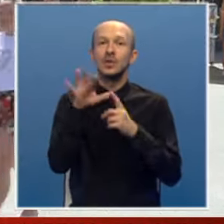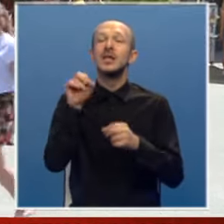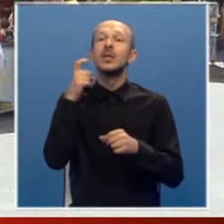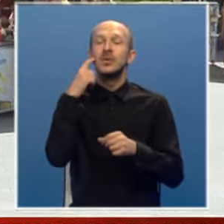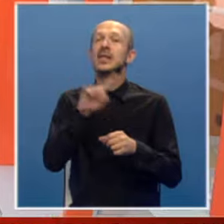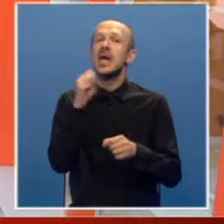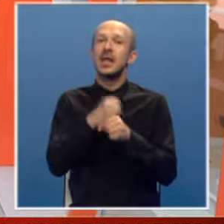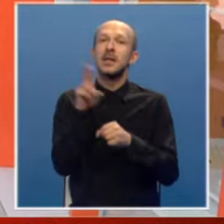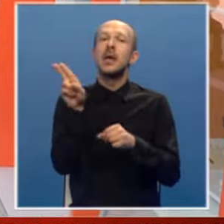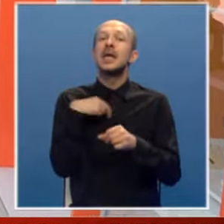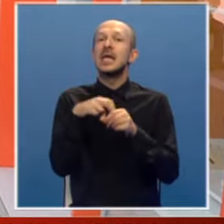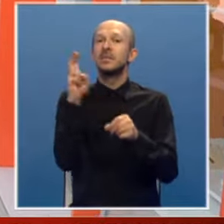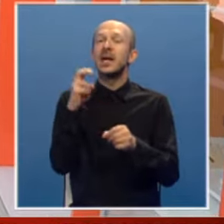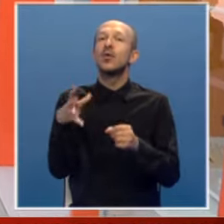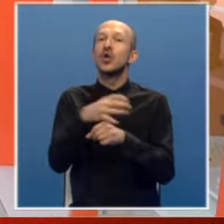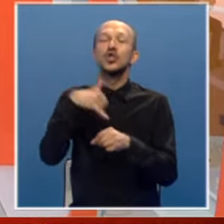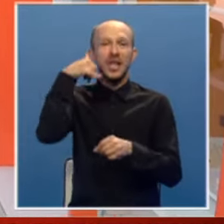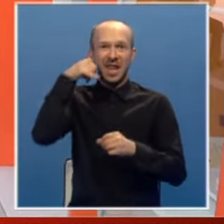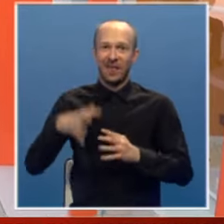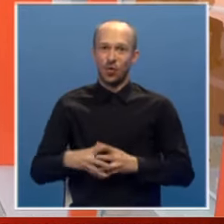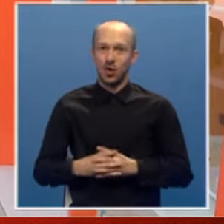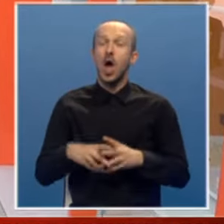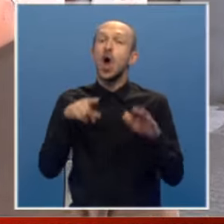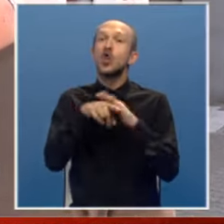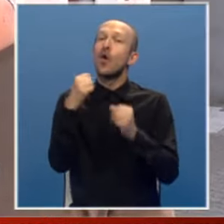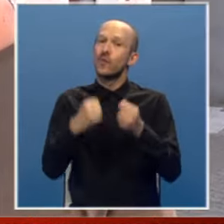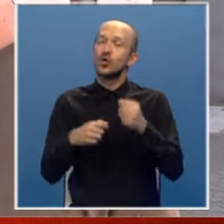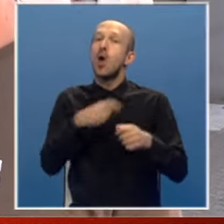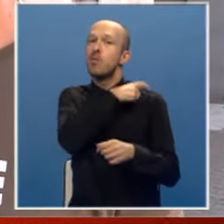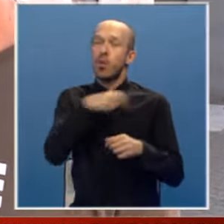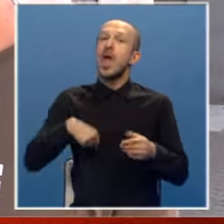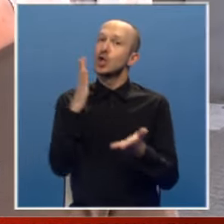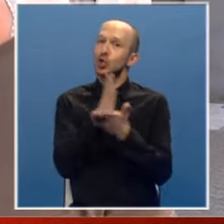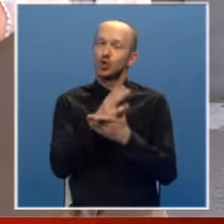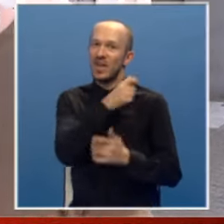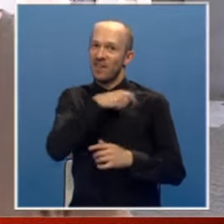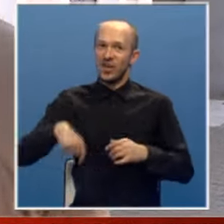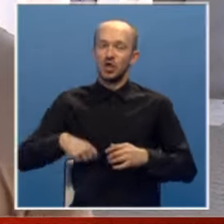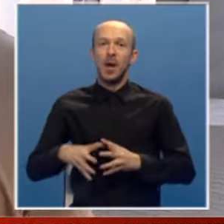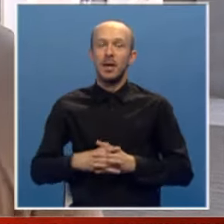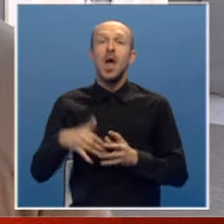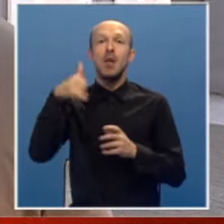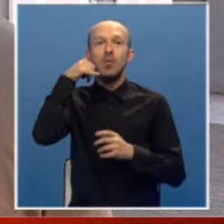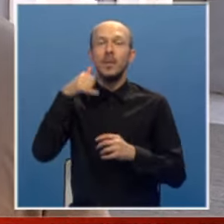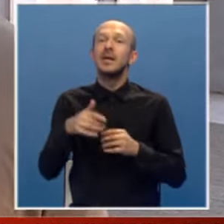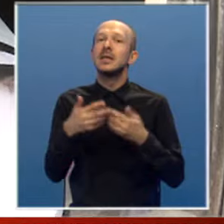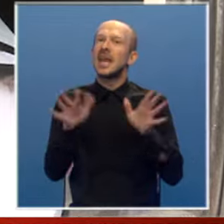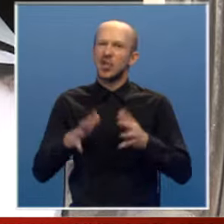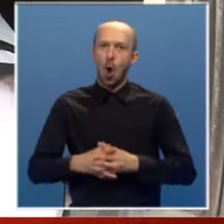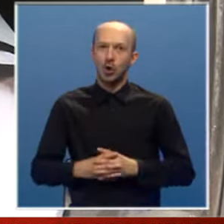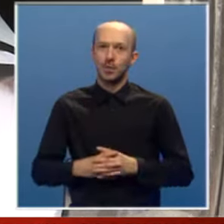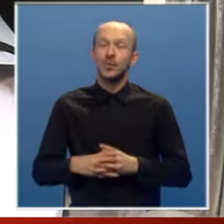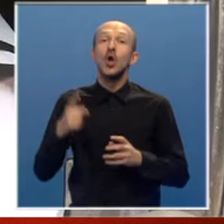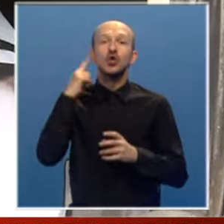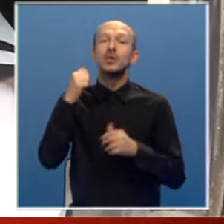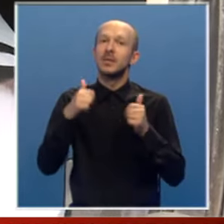činim grešom. Izbjegavam korištenje mobilnog telefona, toko možnije. Pojas uvijek veđujem, a mobilni rijetko baš. Ali